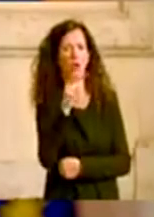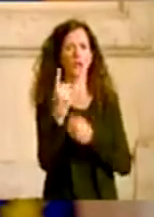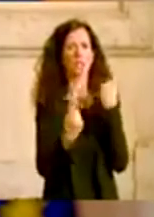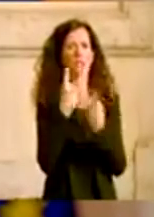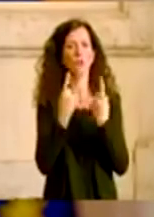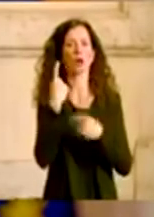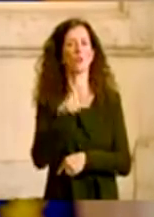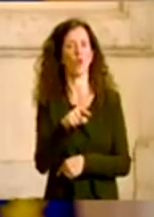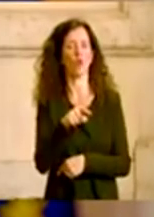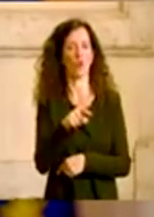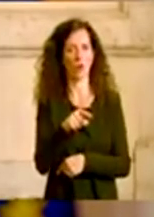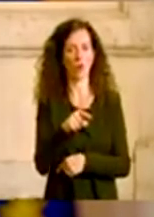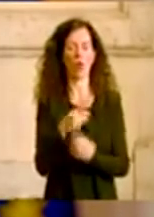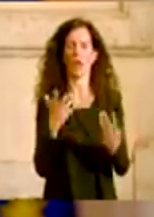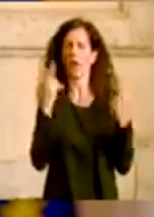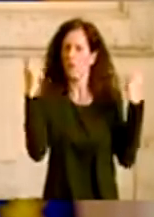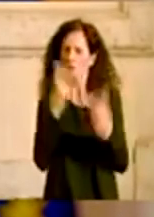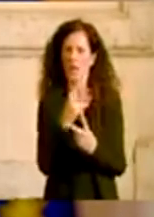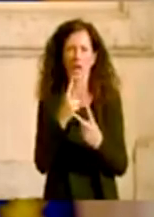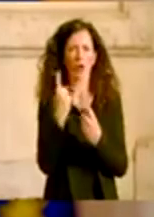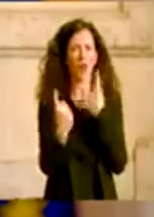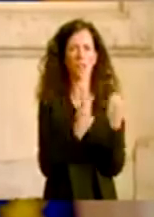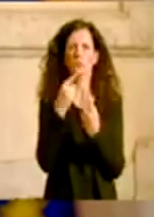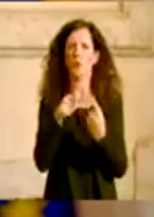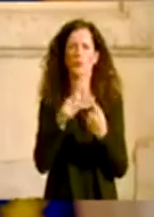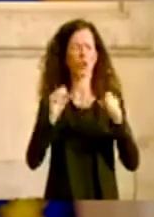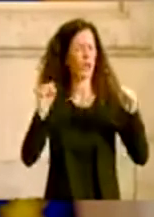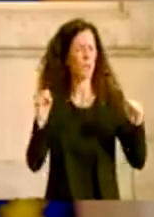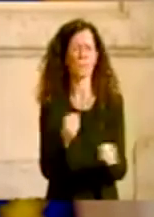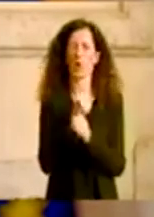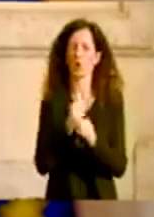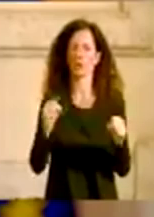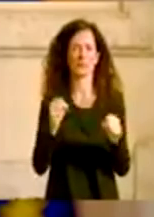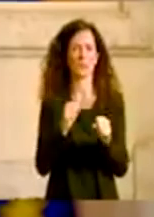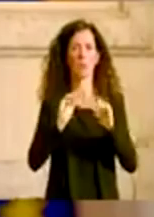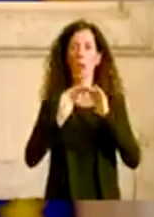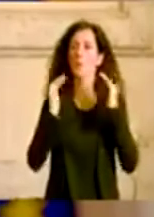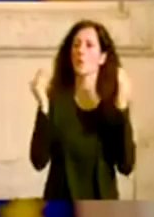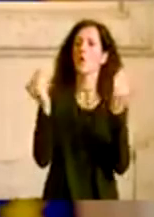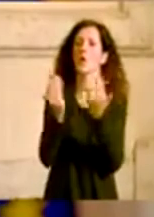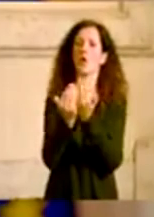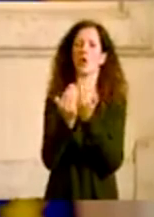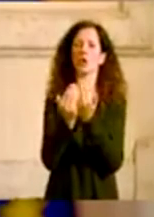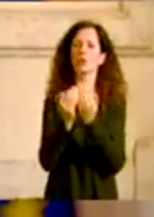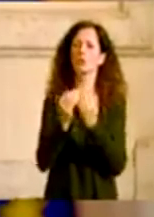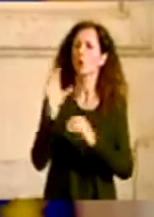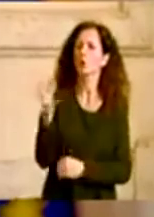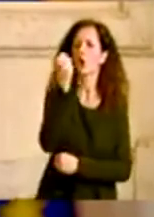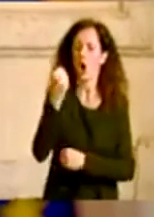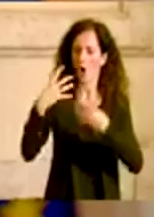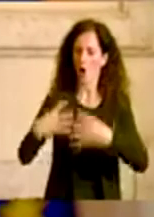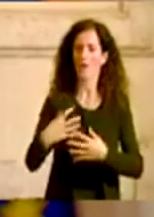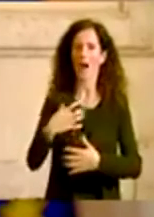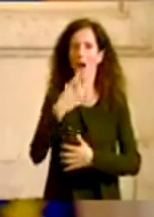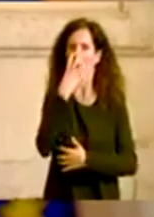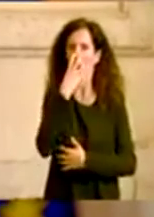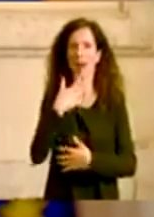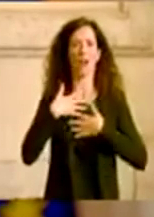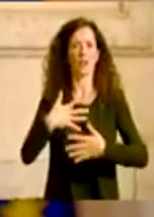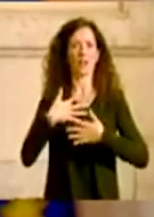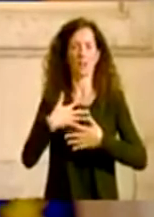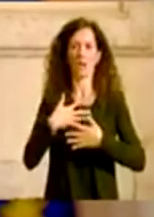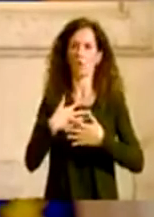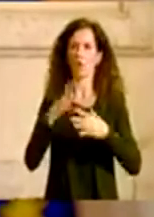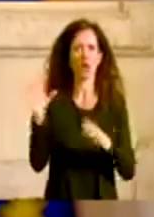cose. Era pressoché impossibile trovare in giro per il mondo un ventilatore. Era pressoché impossibile